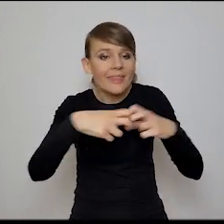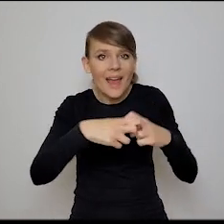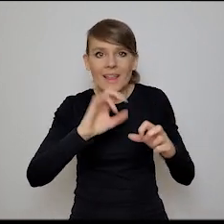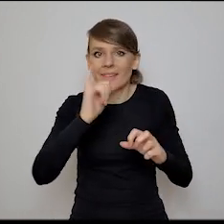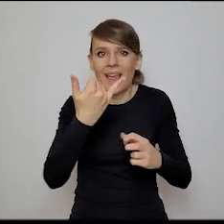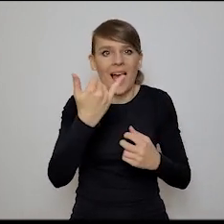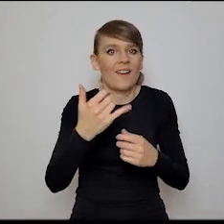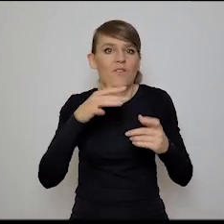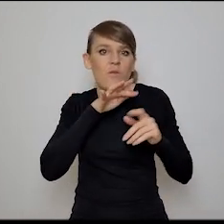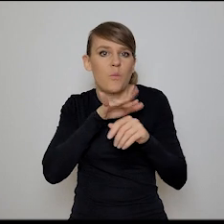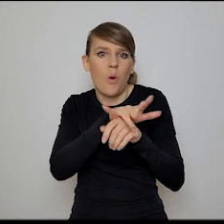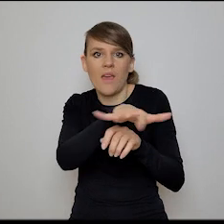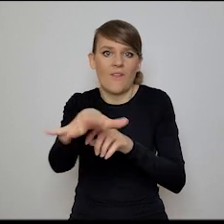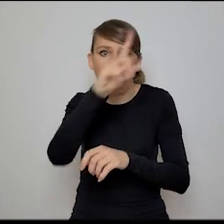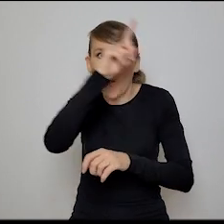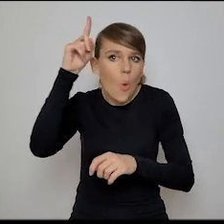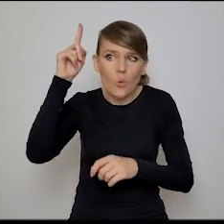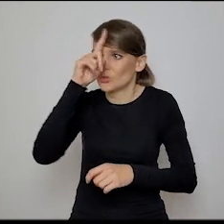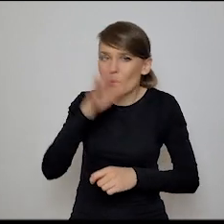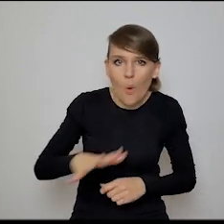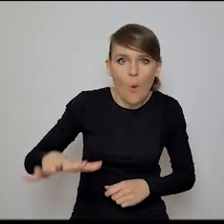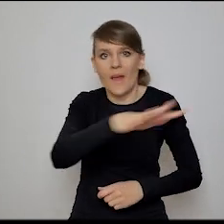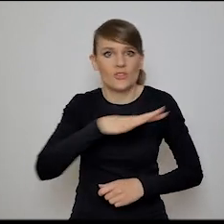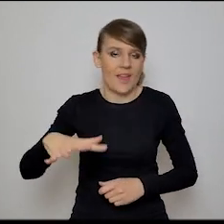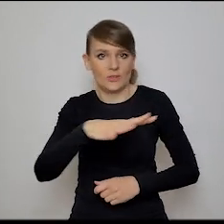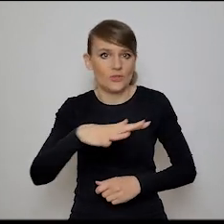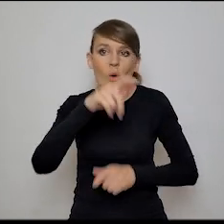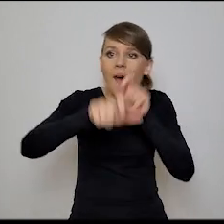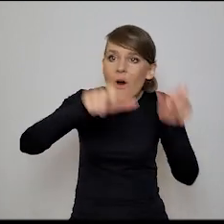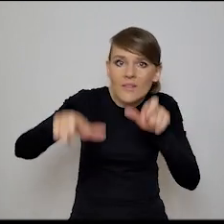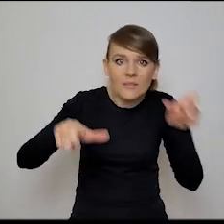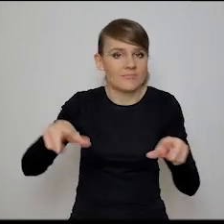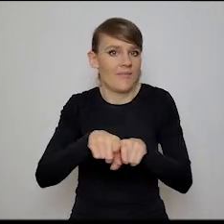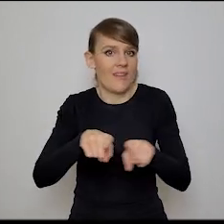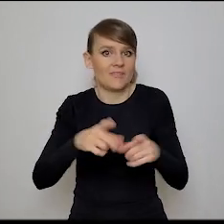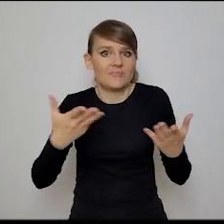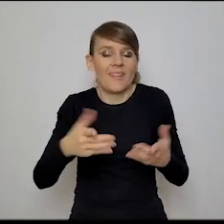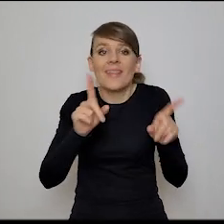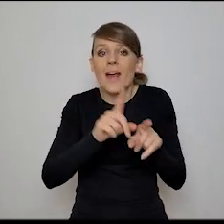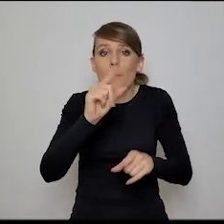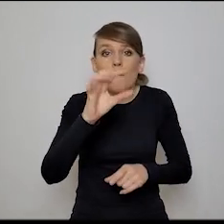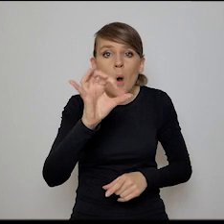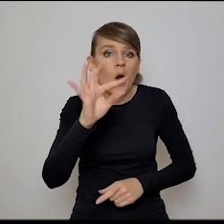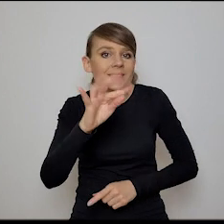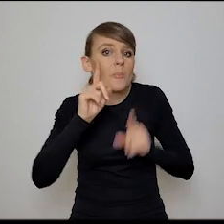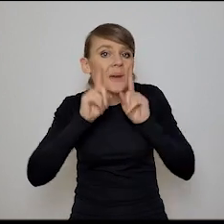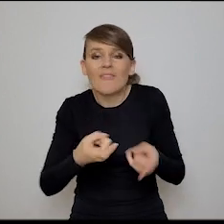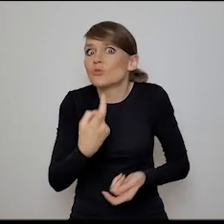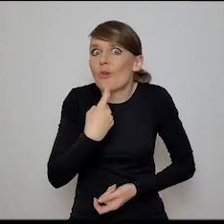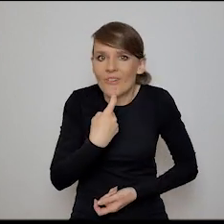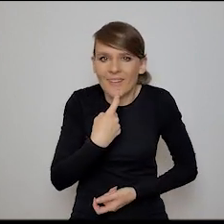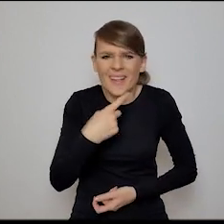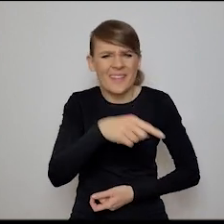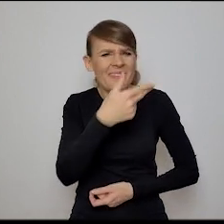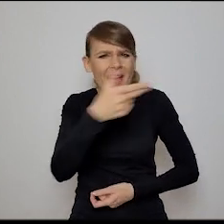ludźmi, jako jednostkami, jako społecznościami, jako społeczeństwami, nie wiem, post-prawda, czym jest. Ten temat trochę